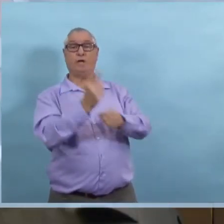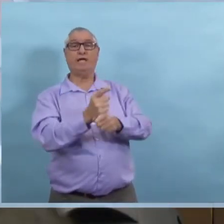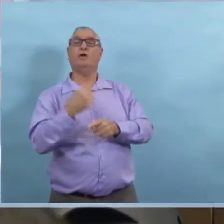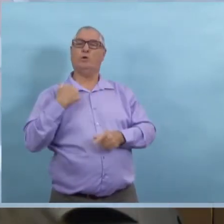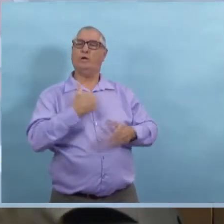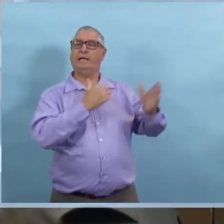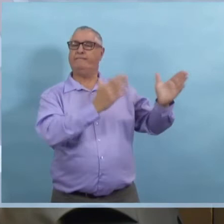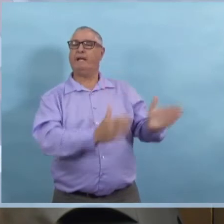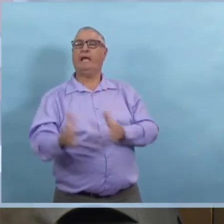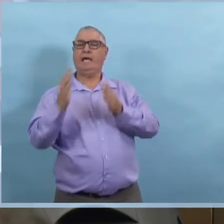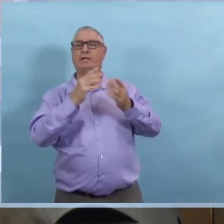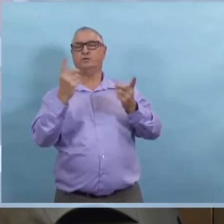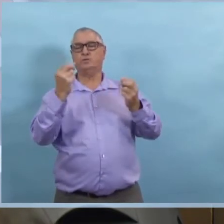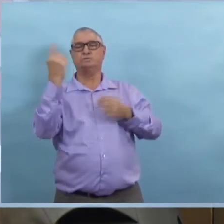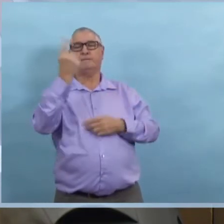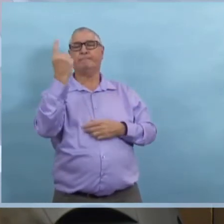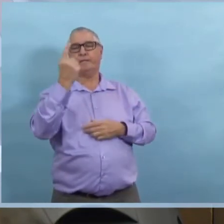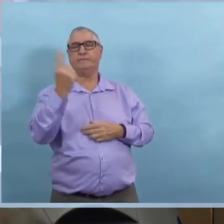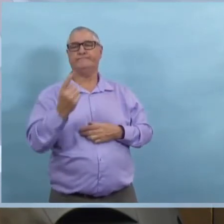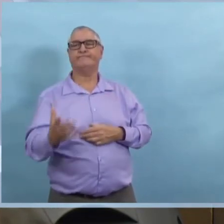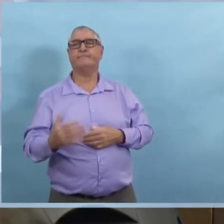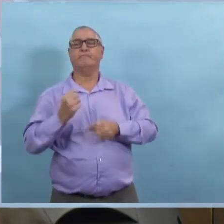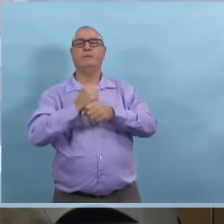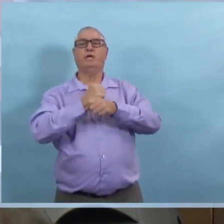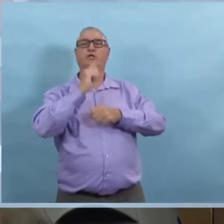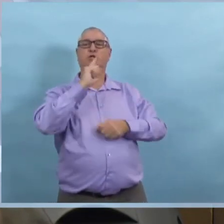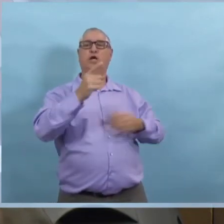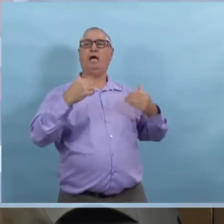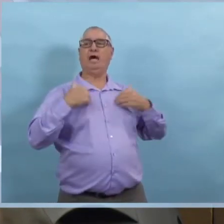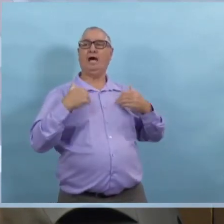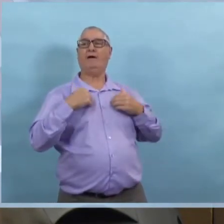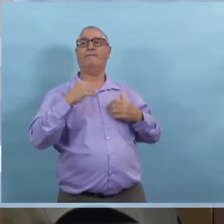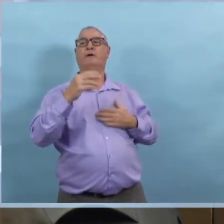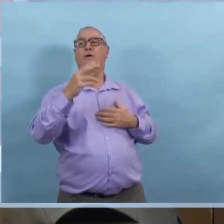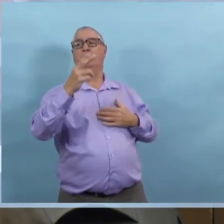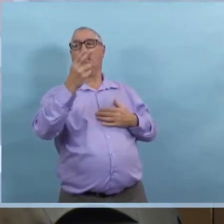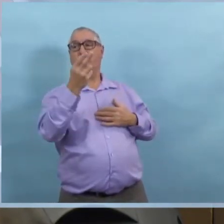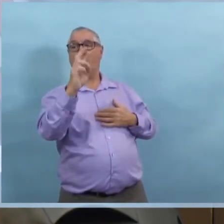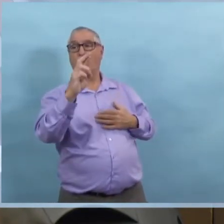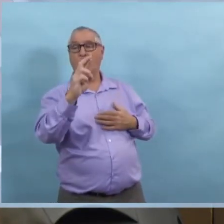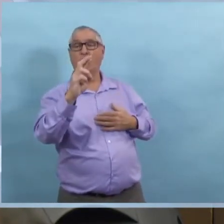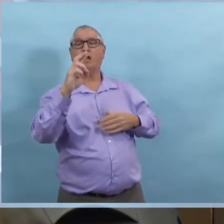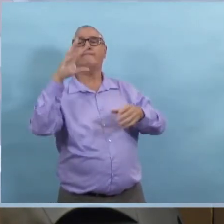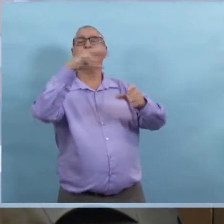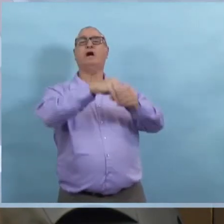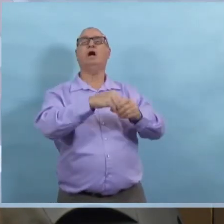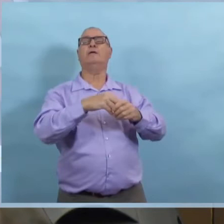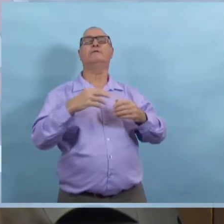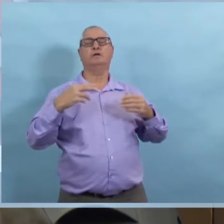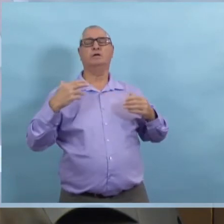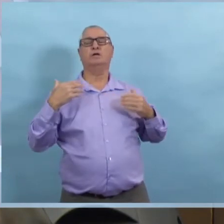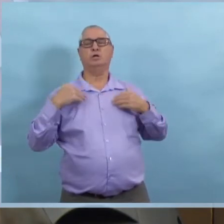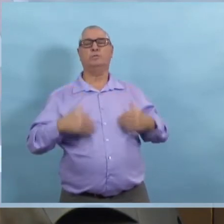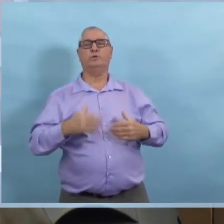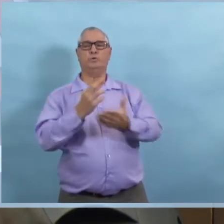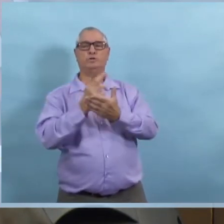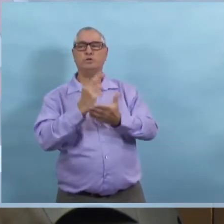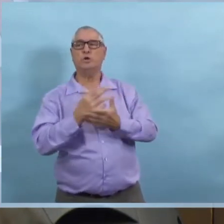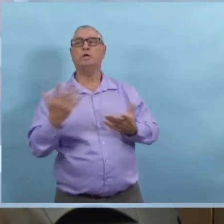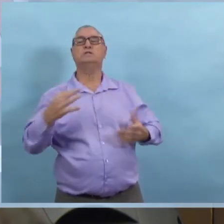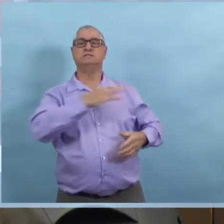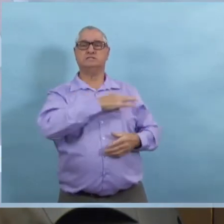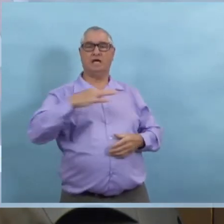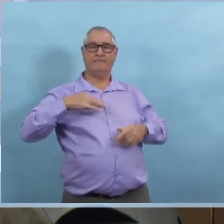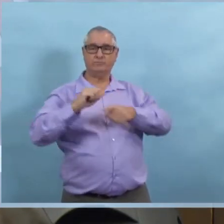Est-ce qu'il va y avoir davantage d'aide? Alors, il y a des plans qui ont été mis en place pour essayer de mobiliser des ressources et